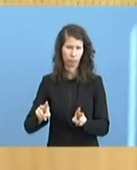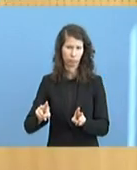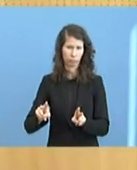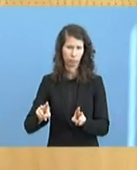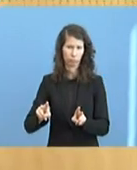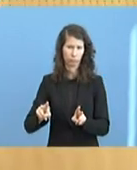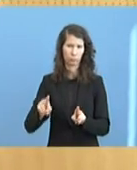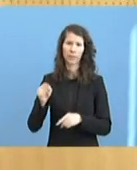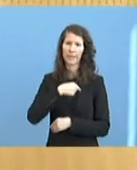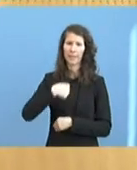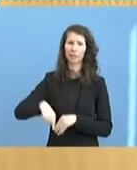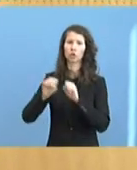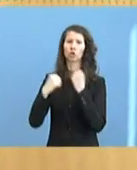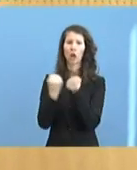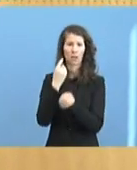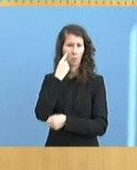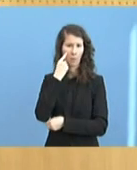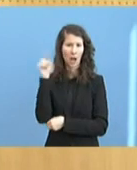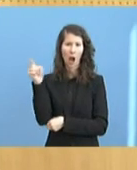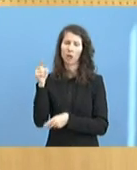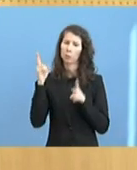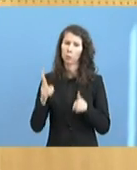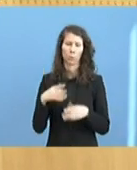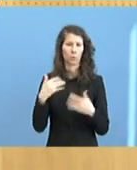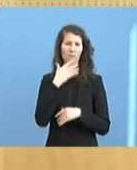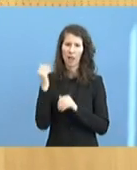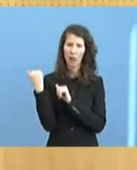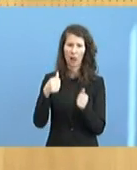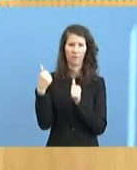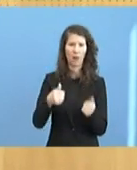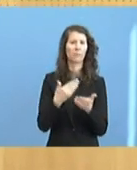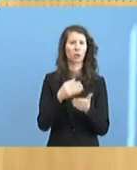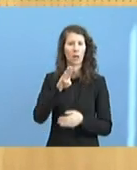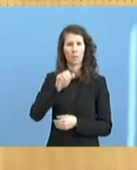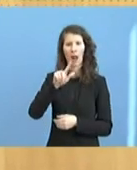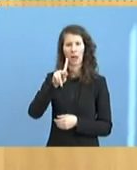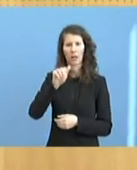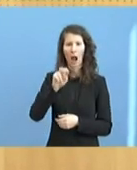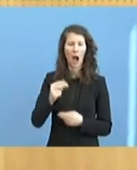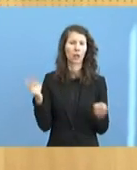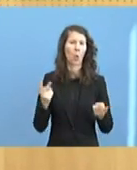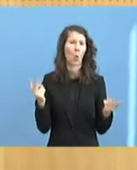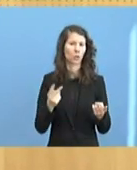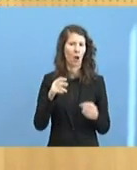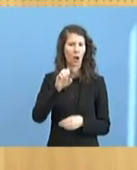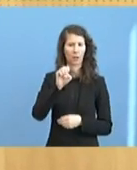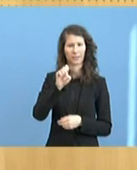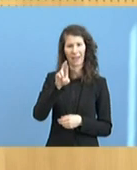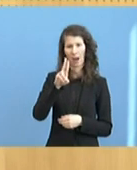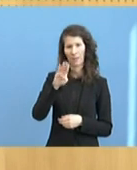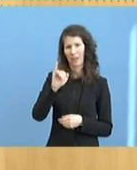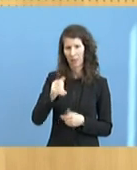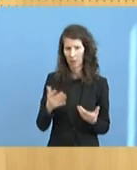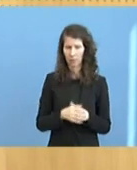der chinesische Staat ja massiv auch als Helfer, unter anderem auch auf dem Balkan, in Serbien zum Beispiel. Da gibt es Berichte und